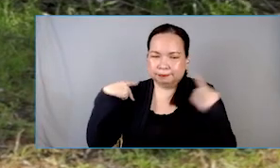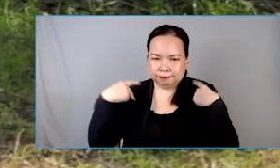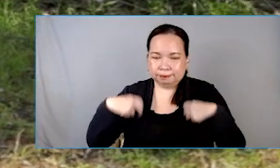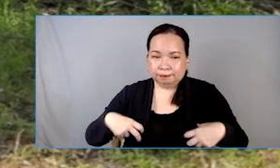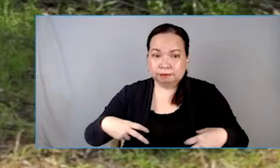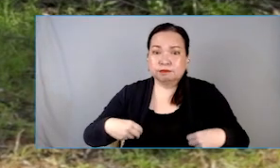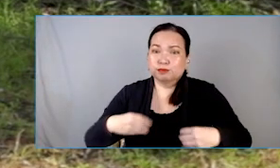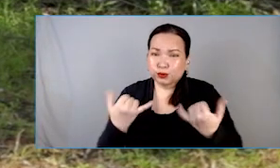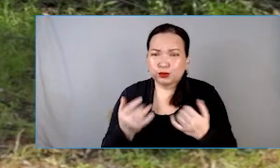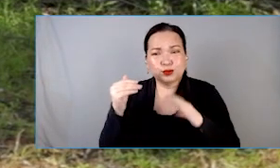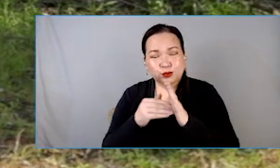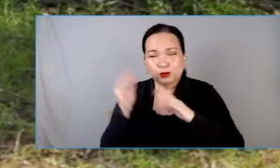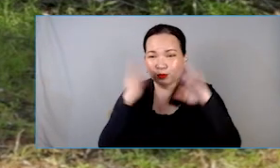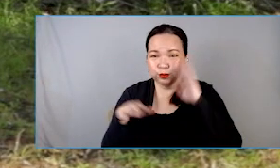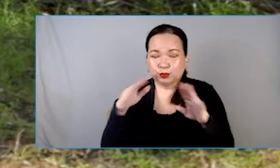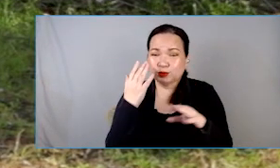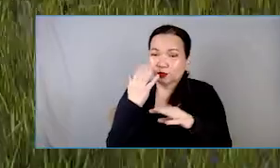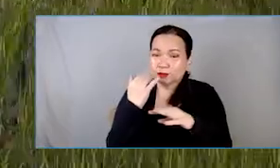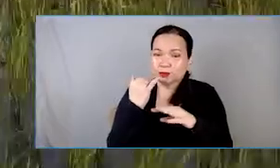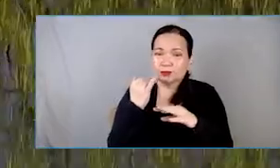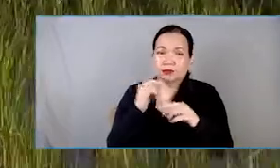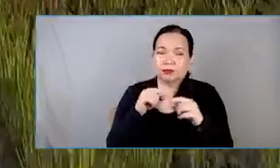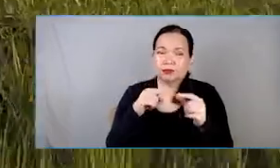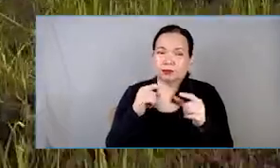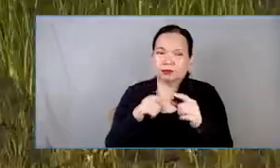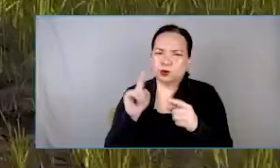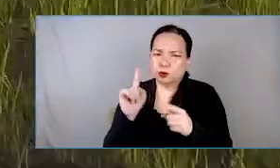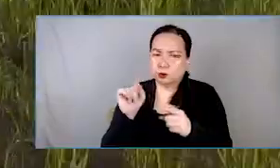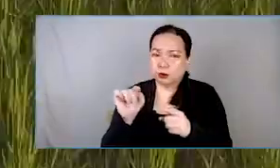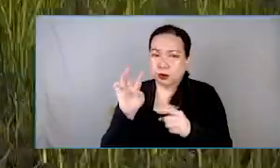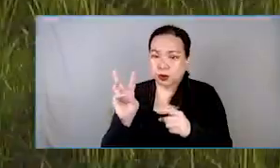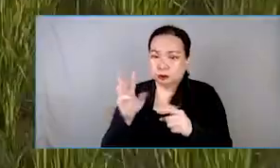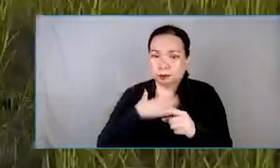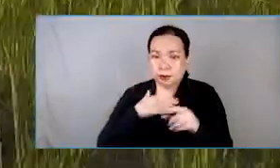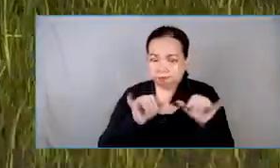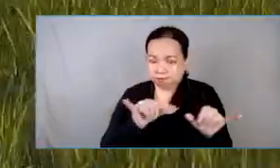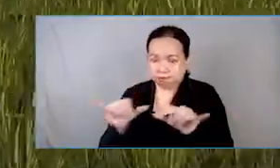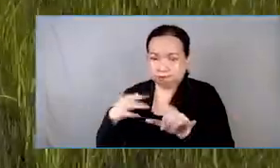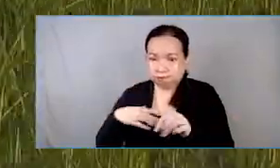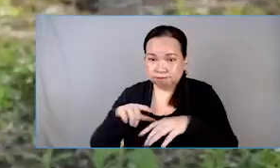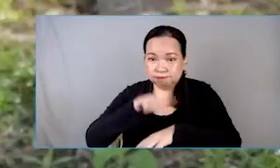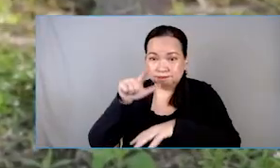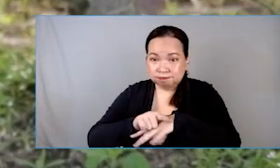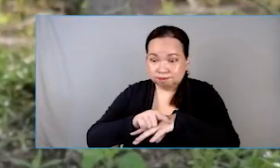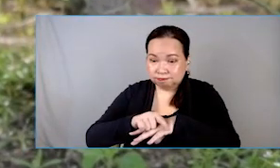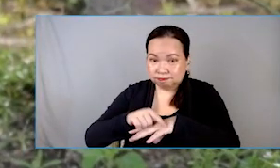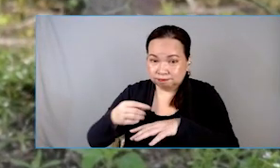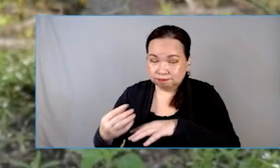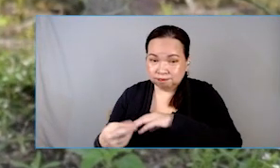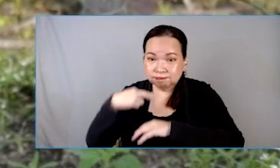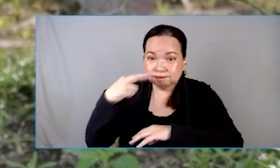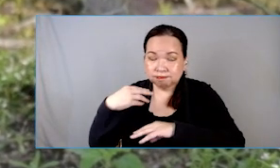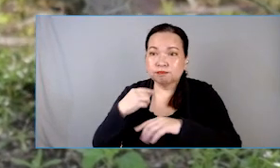problema na naman. Nung nasa 1.6 ang sapalayang ko, yung ayuda na sa